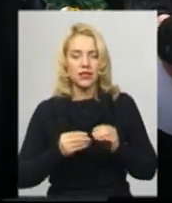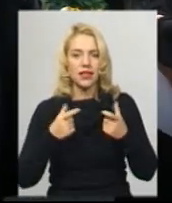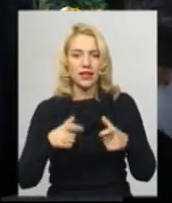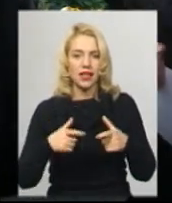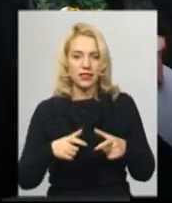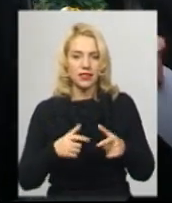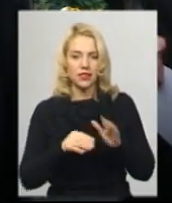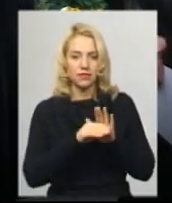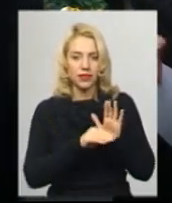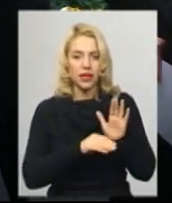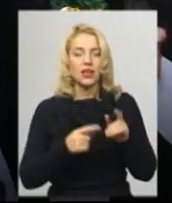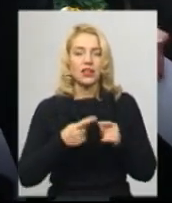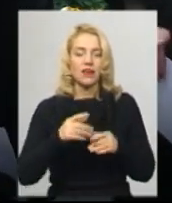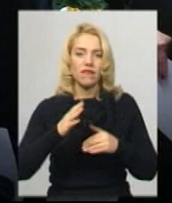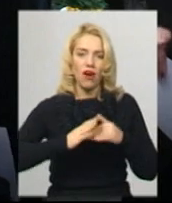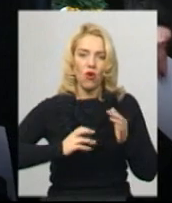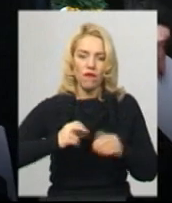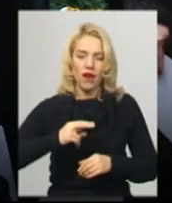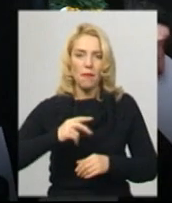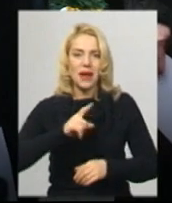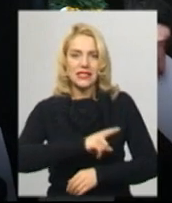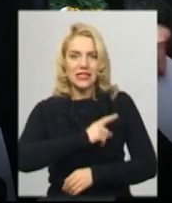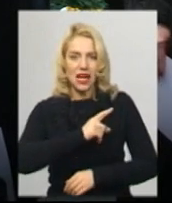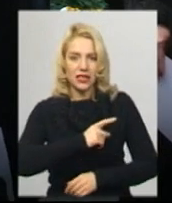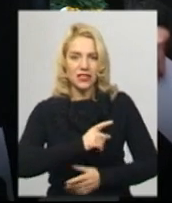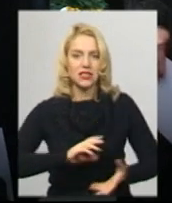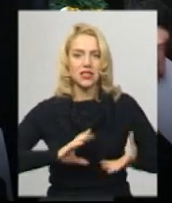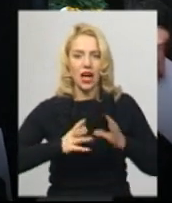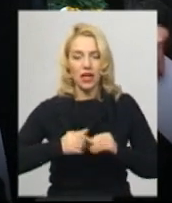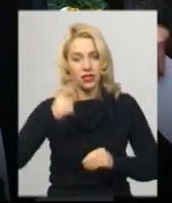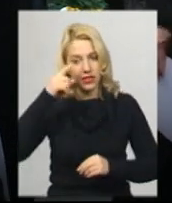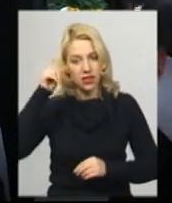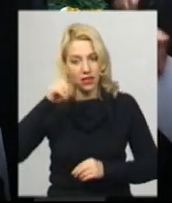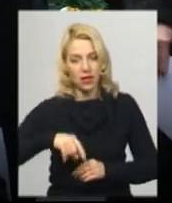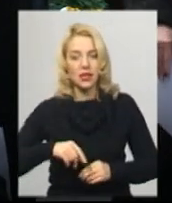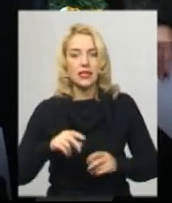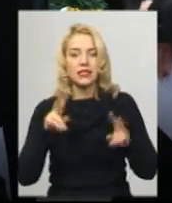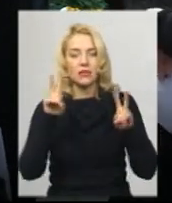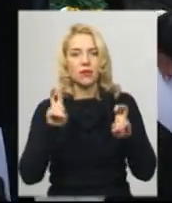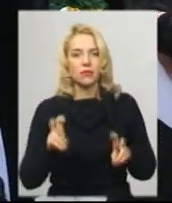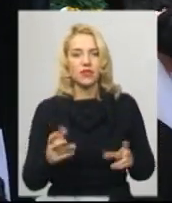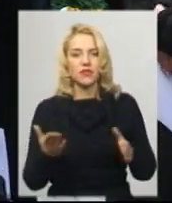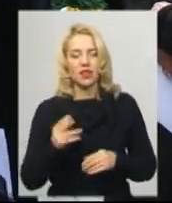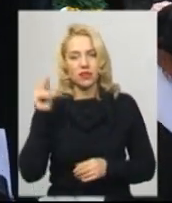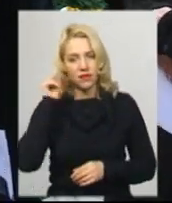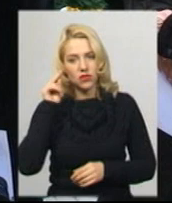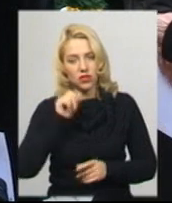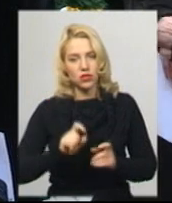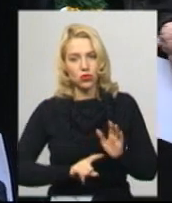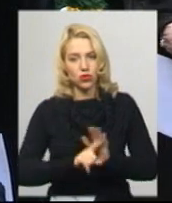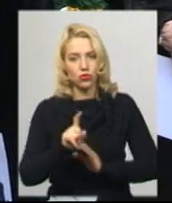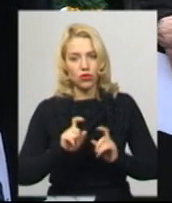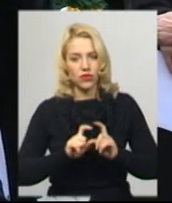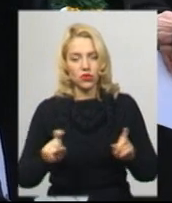себе і фахову майстерність, і загальні знання з предметів, які вивчаються в початковій школі,